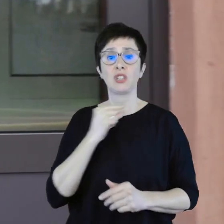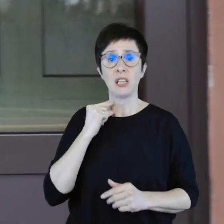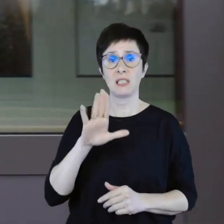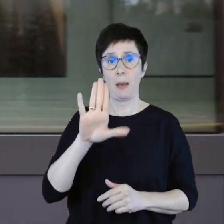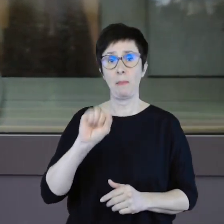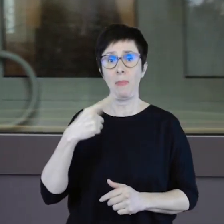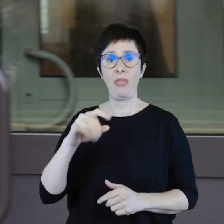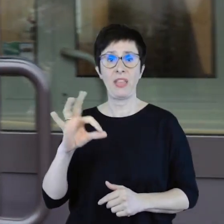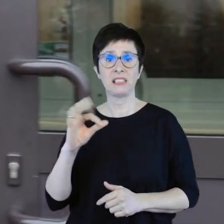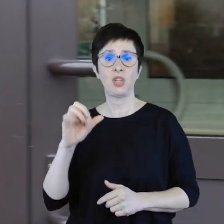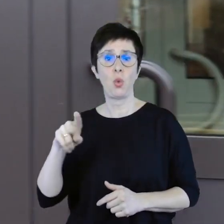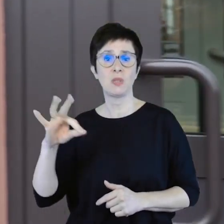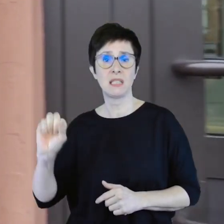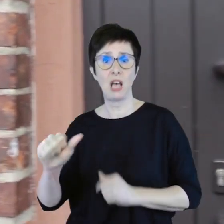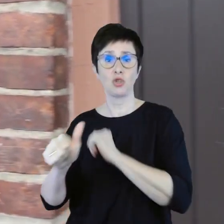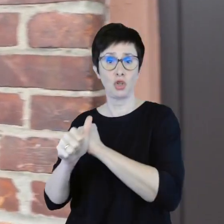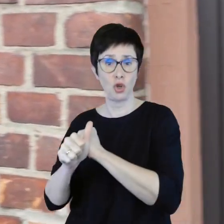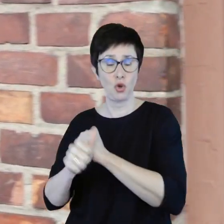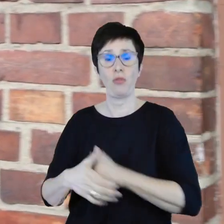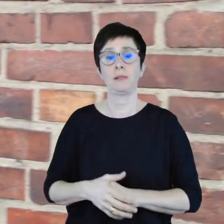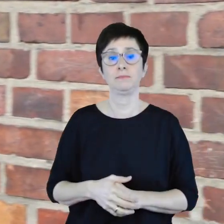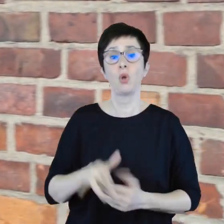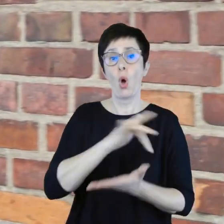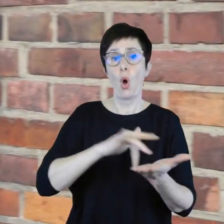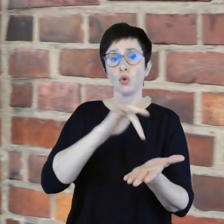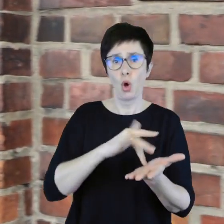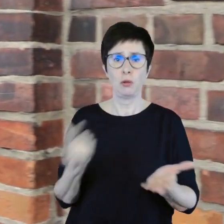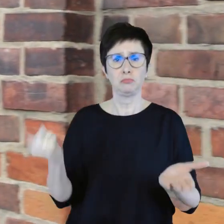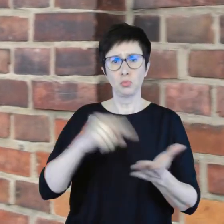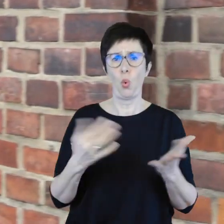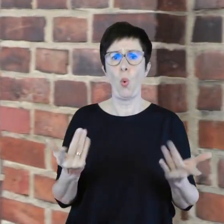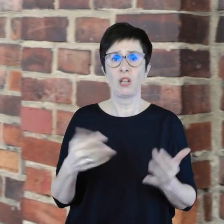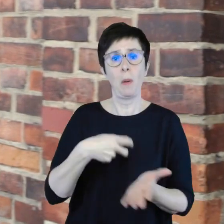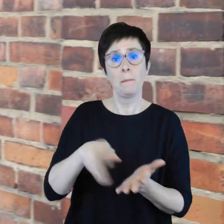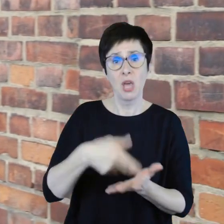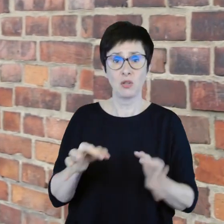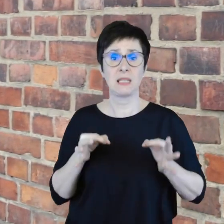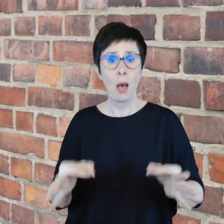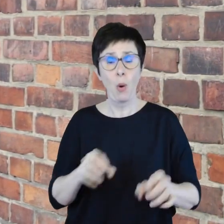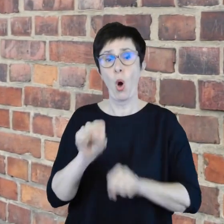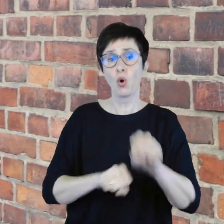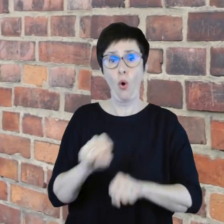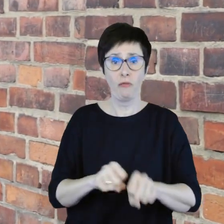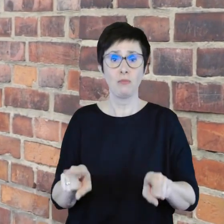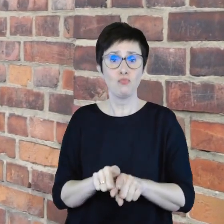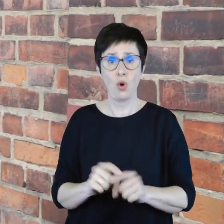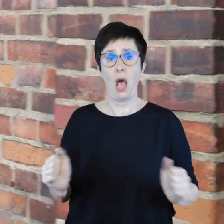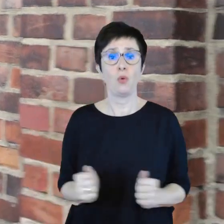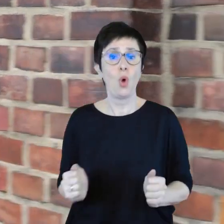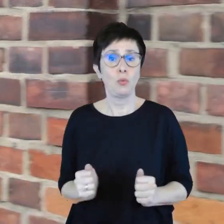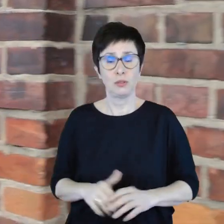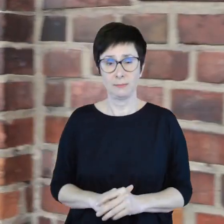księdza Jerzego Badystinusa 60. Do naszego ośrodka łatwo dostaniesz się pieszo, samochodem, rowerem lub